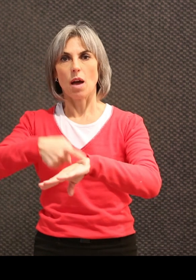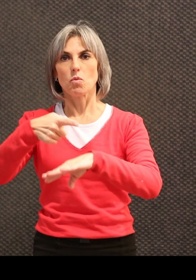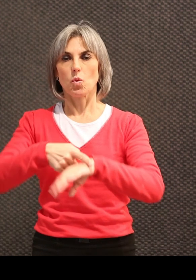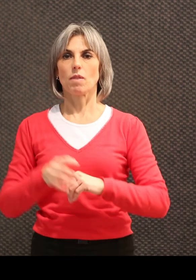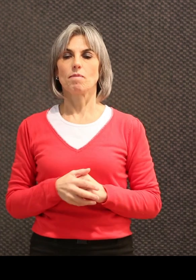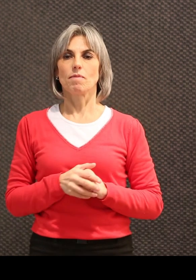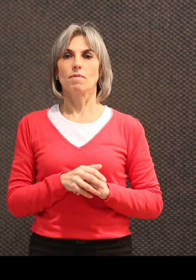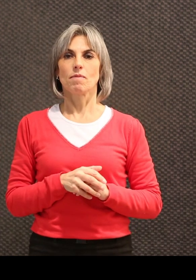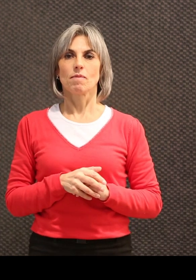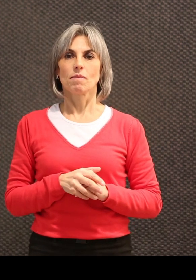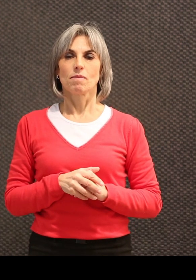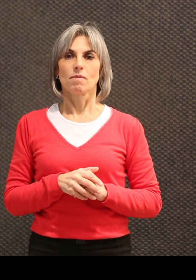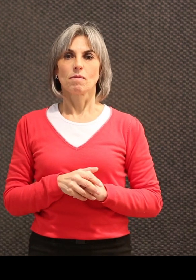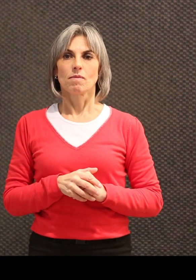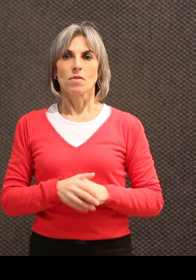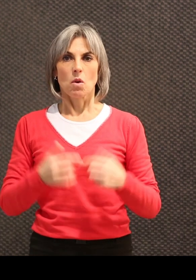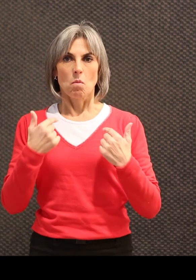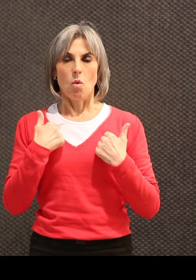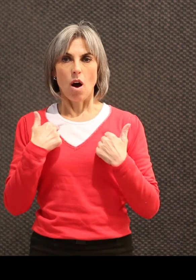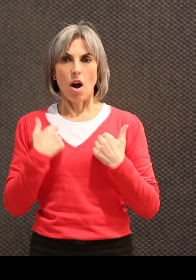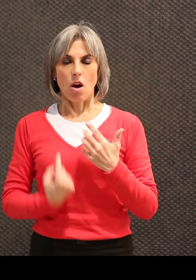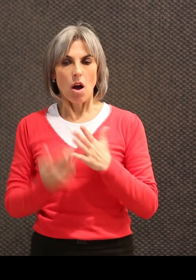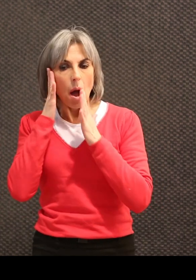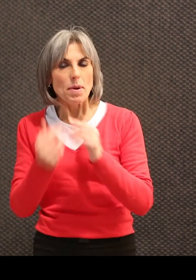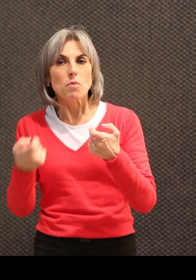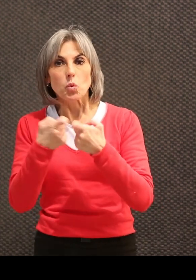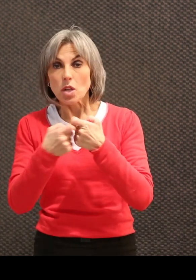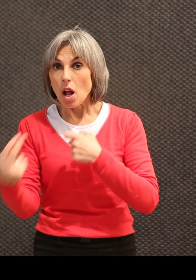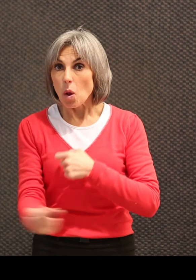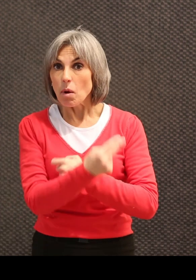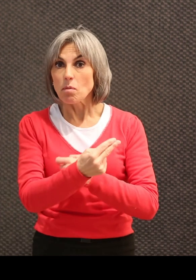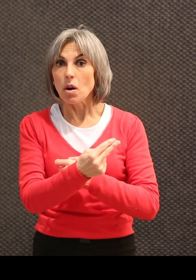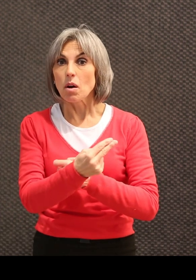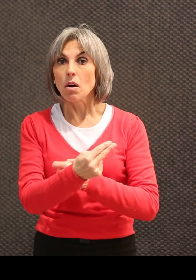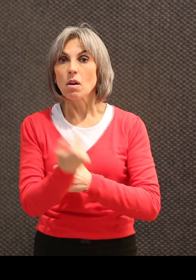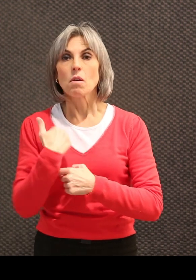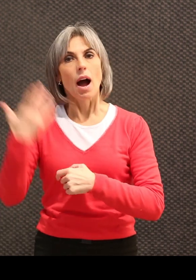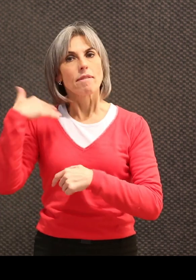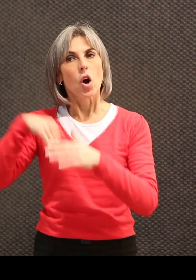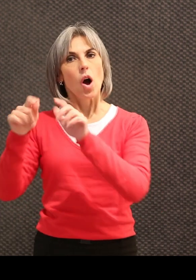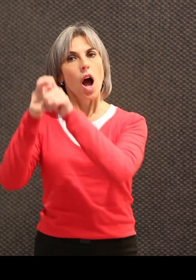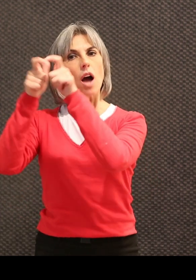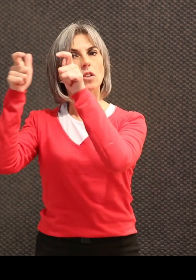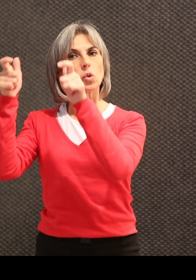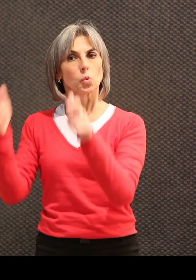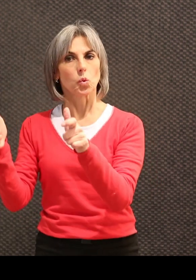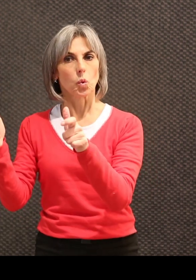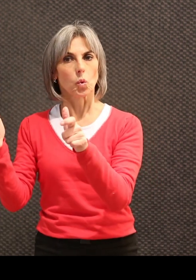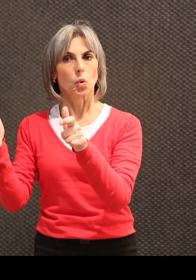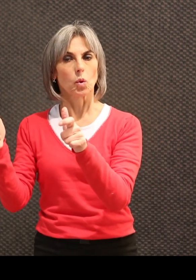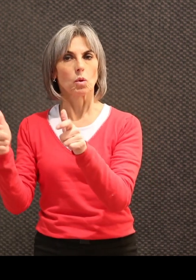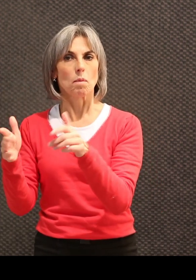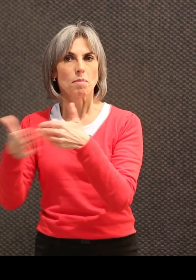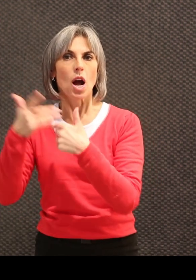Je suis normalement originaire de Bruxelles, où j'étais en institution, donc à